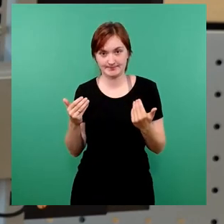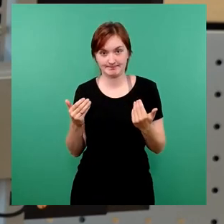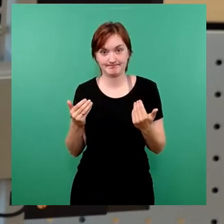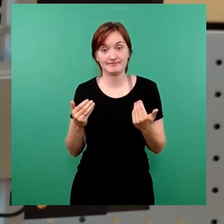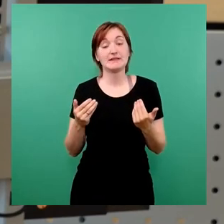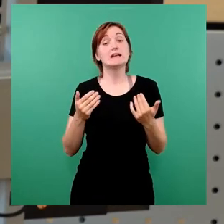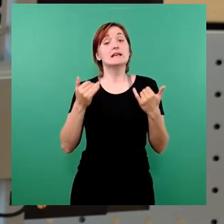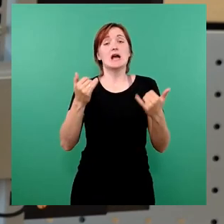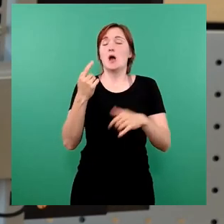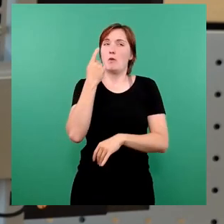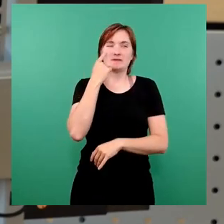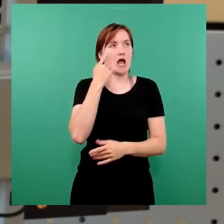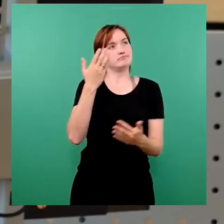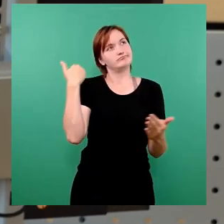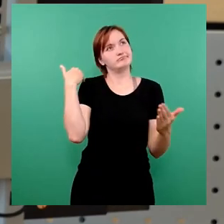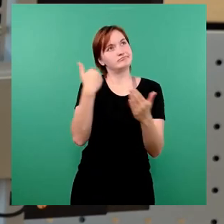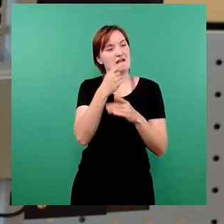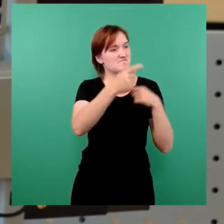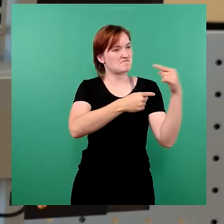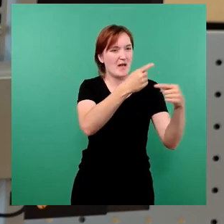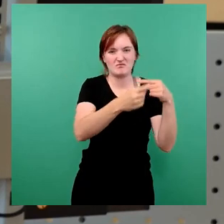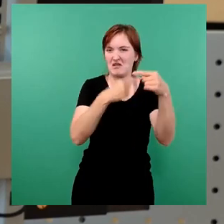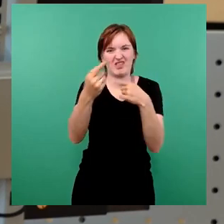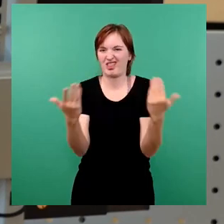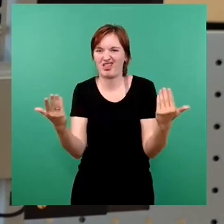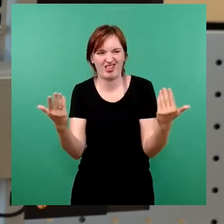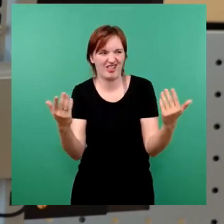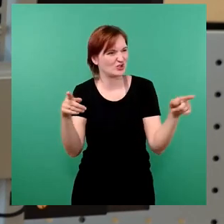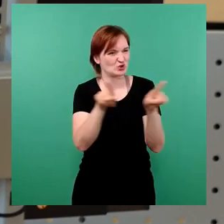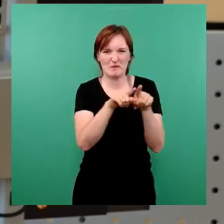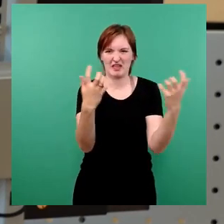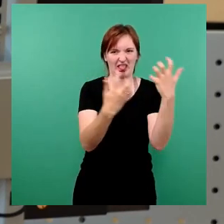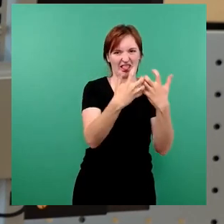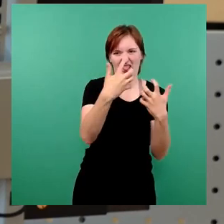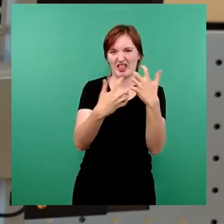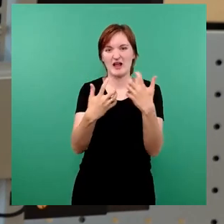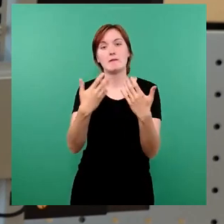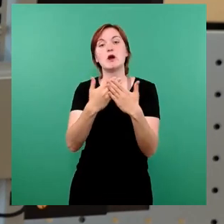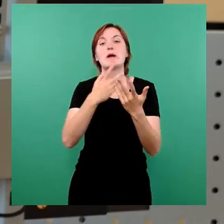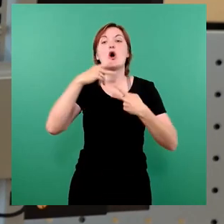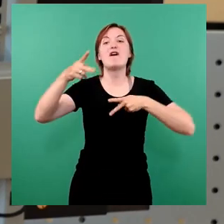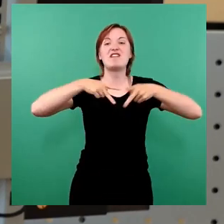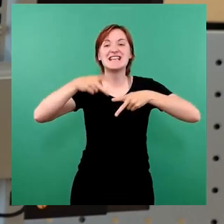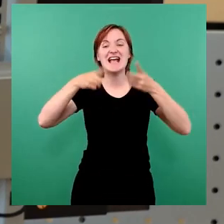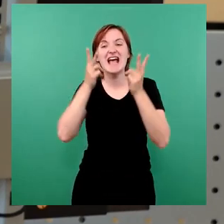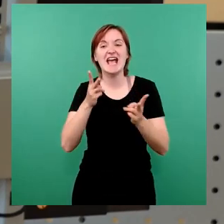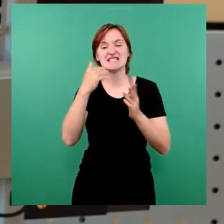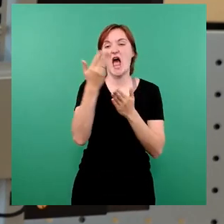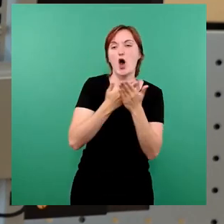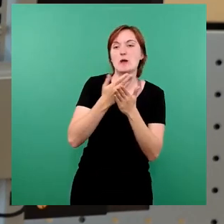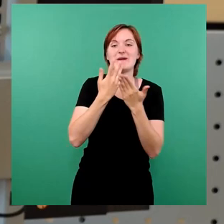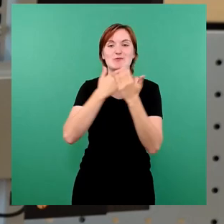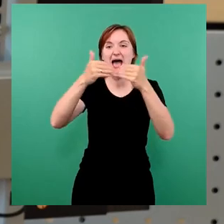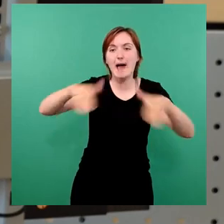einfach nicht aufeinander abgestimmt. Man braucht zum Beispiel fast eine Ausbildung in Verkehrsrecht beim Thema Absperrungen.